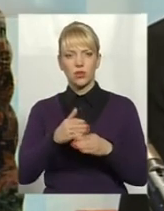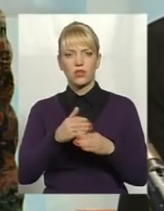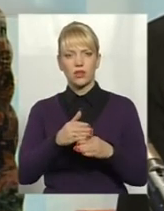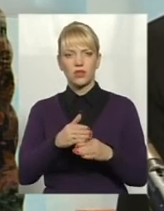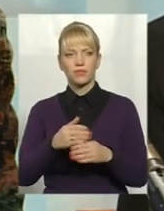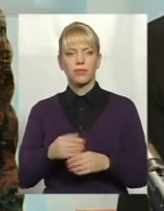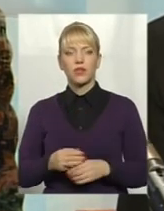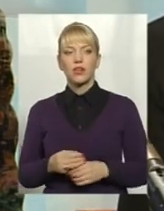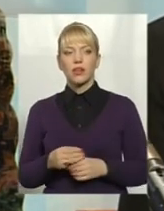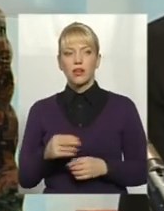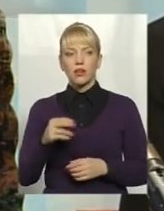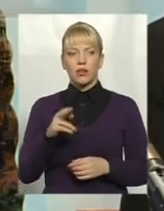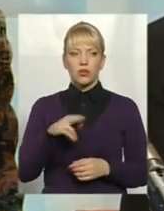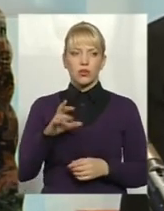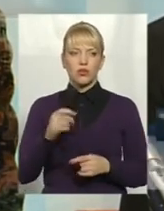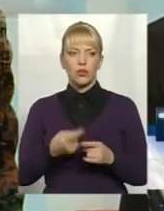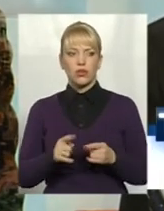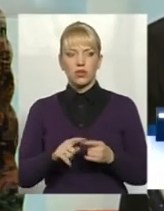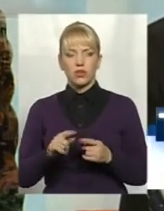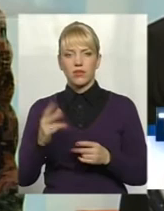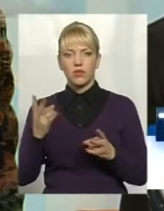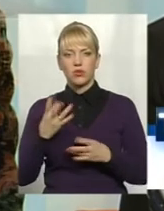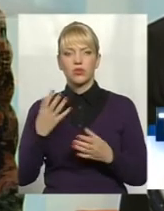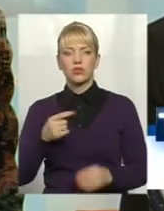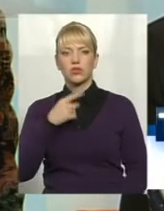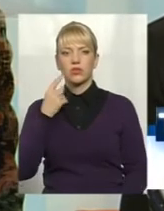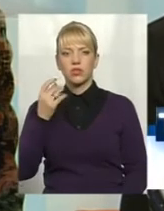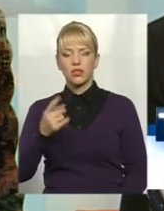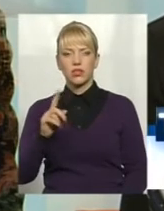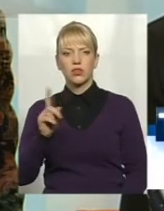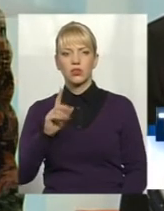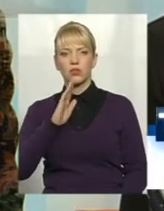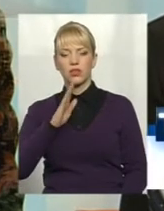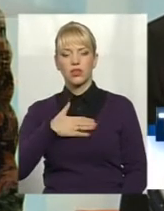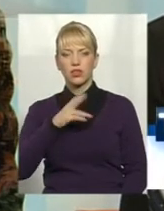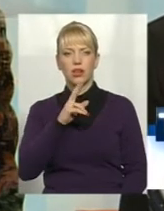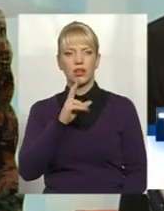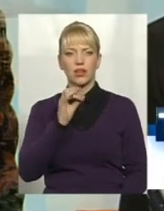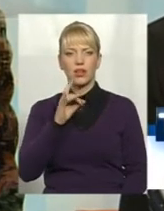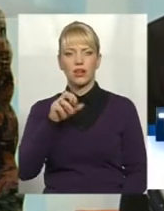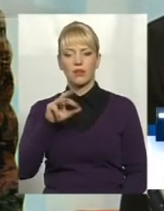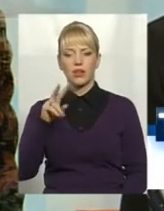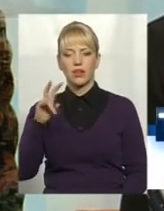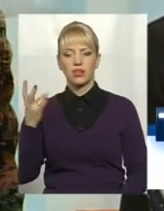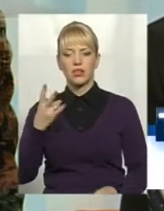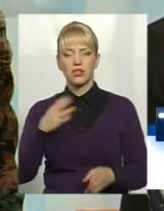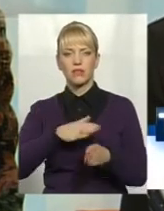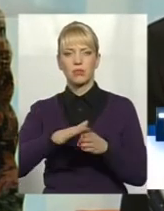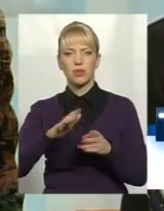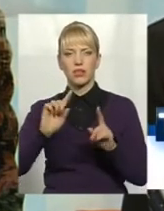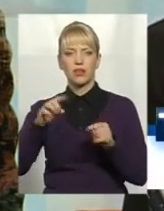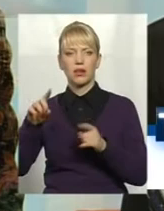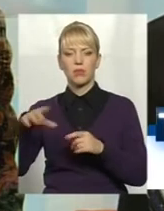До цього треба ще сказати, що наша керамика должна мати і виконувати требування всіх